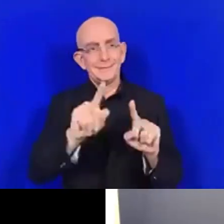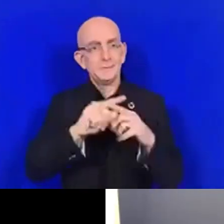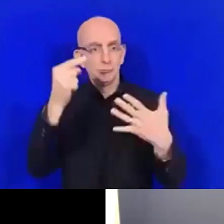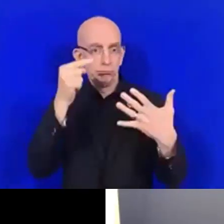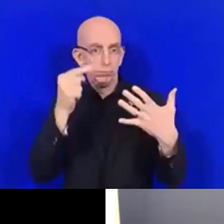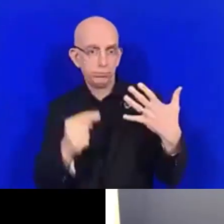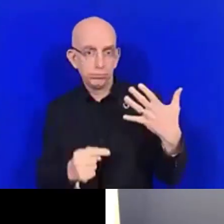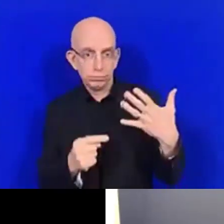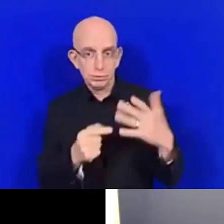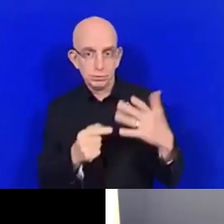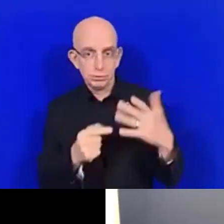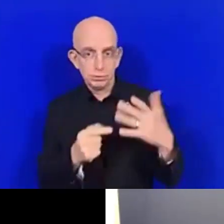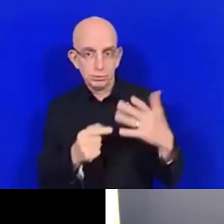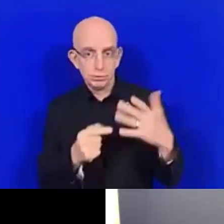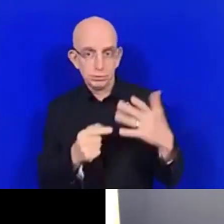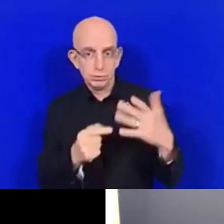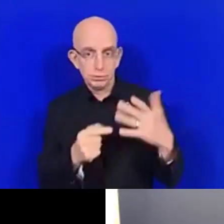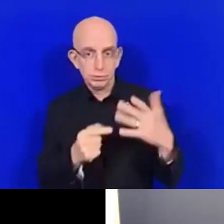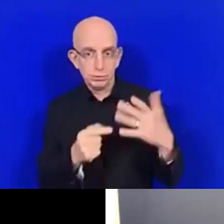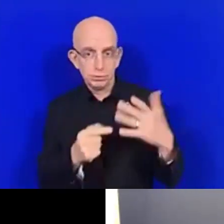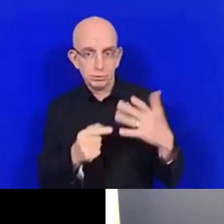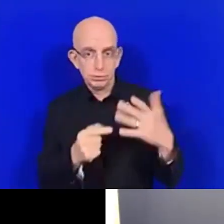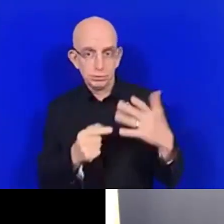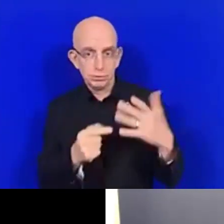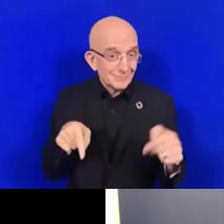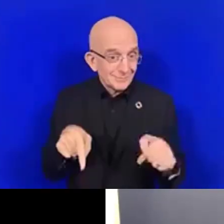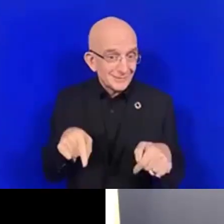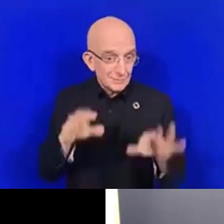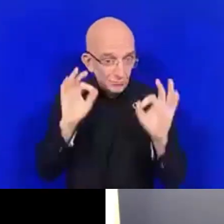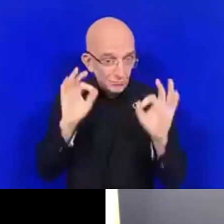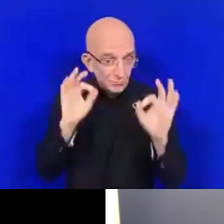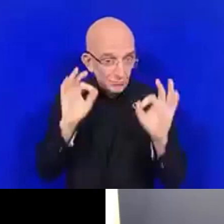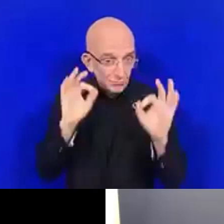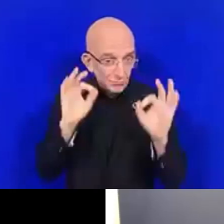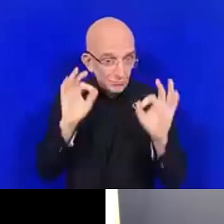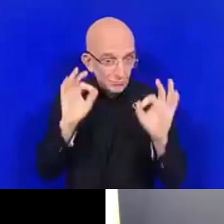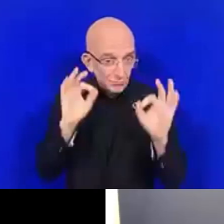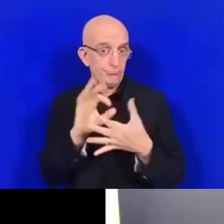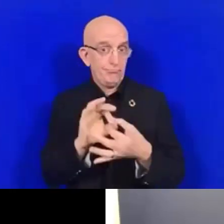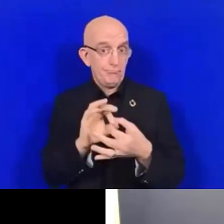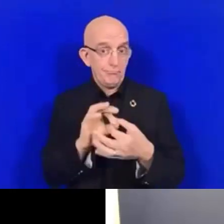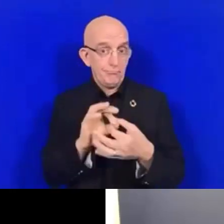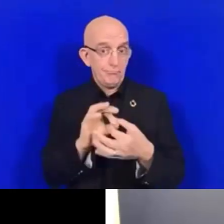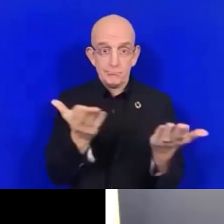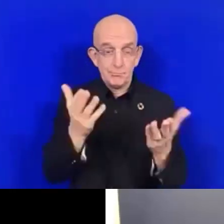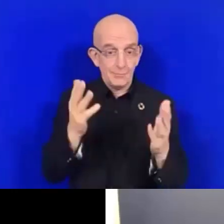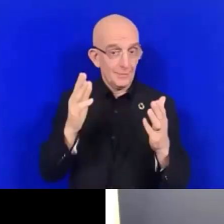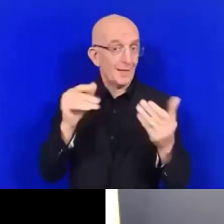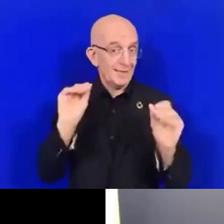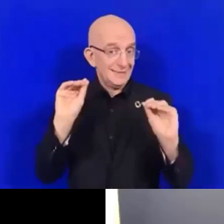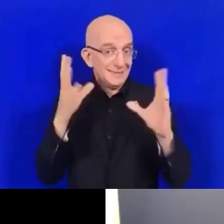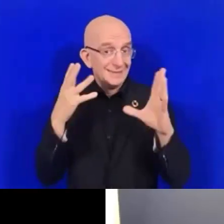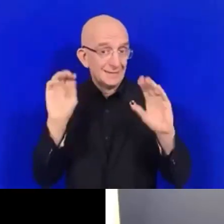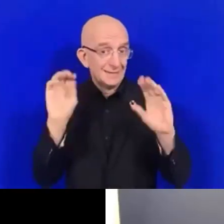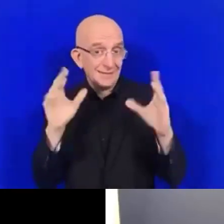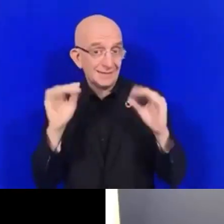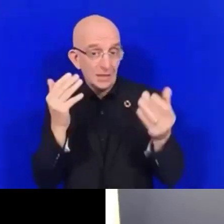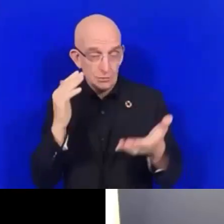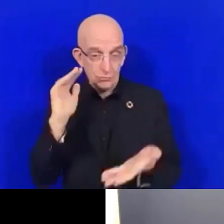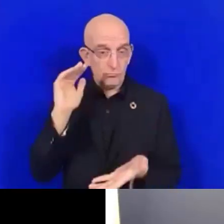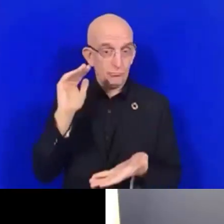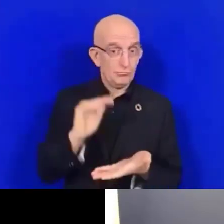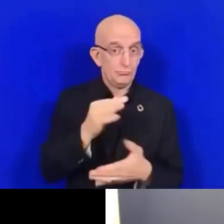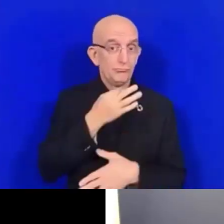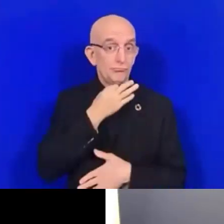également à la gestion des risques de catastrophe. L'interprète n'entend plus l'oratrice.